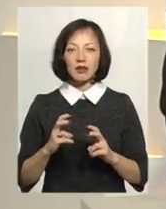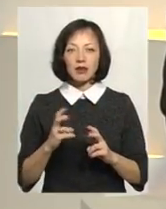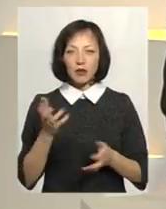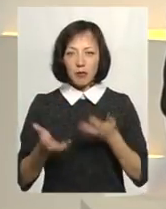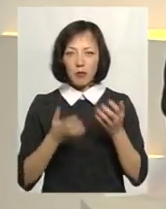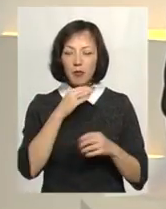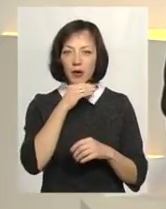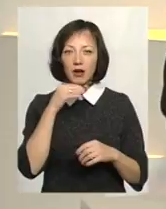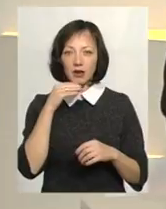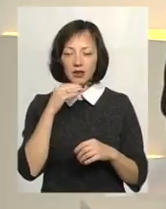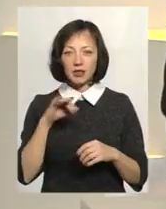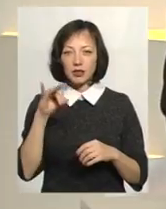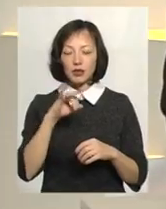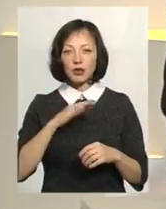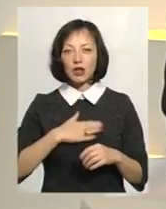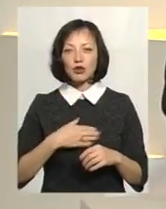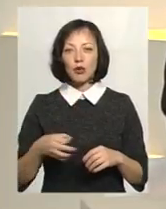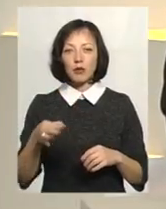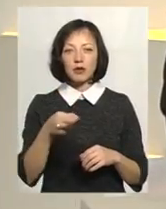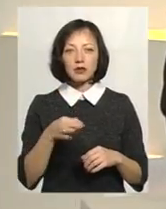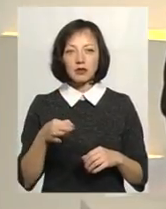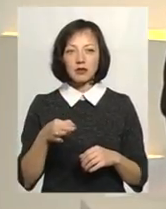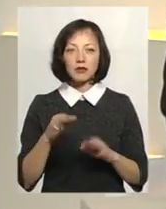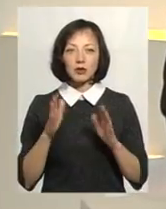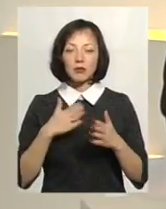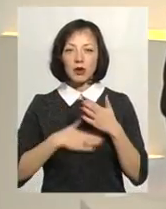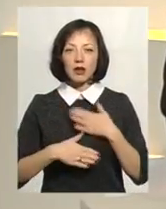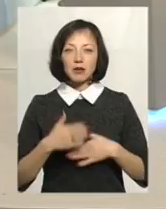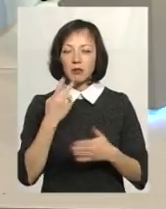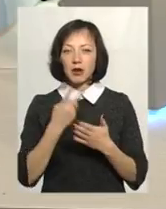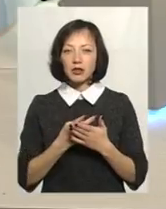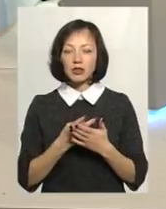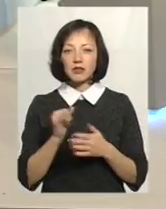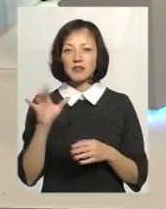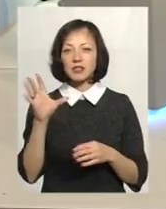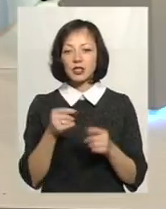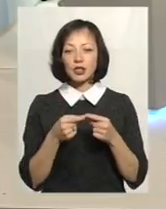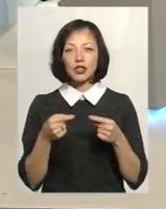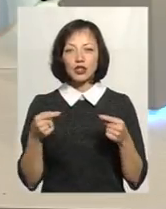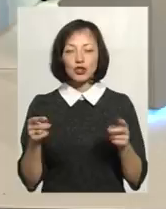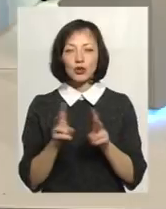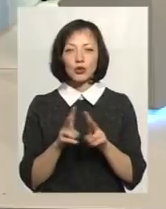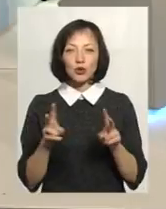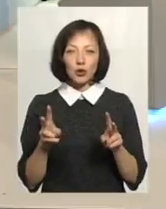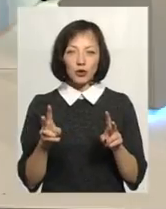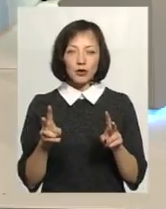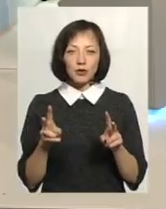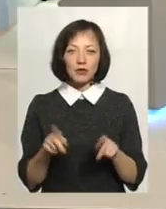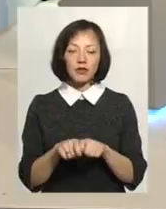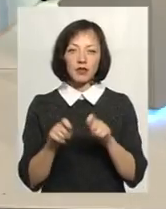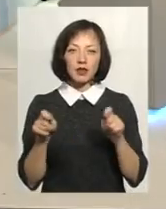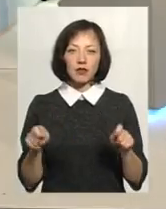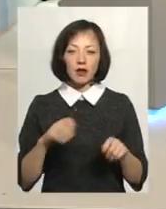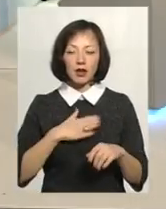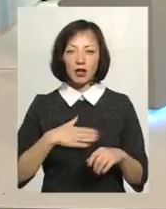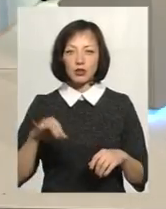багато історій нашої області. І будемо раді бачити і всіх інших, хто відкриває